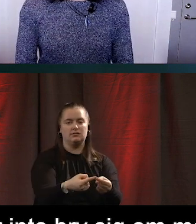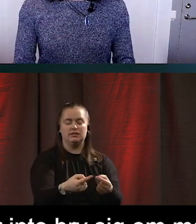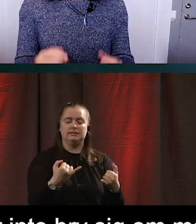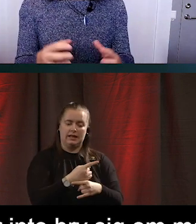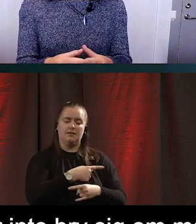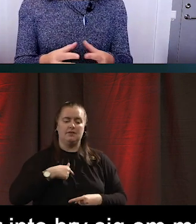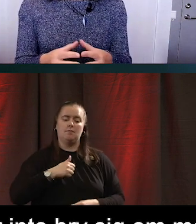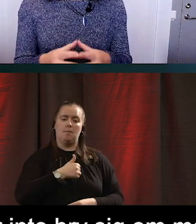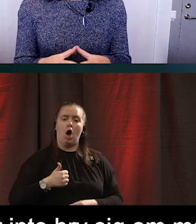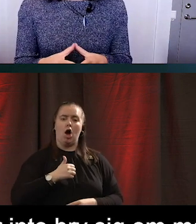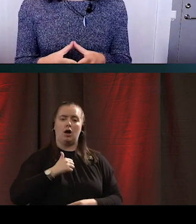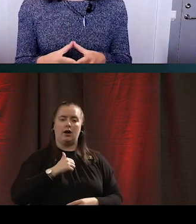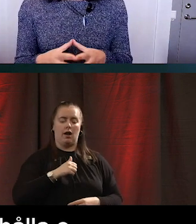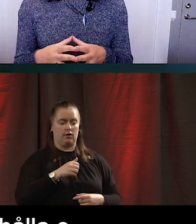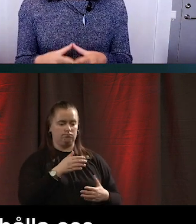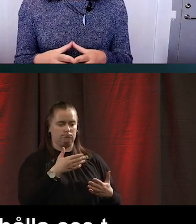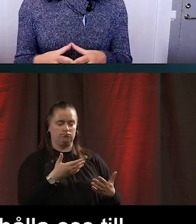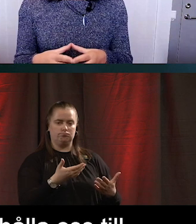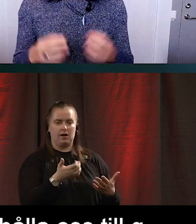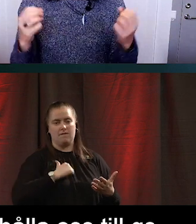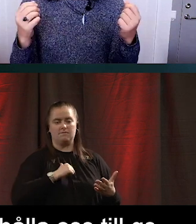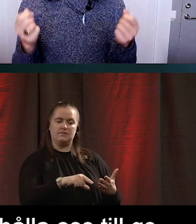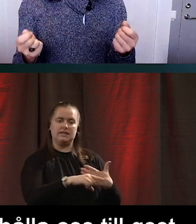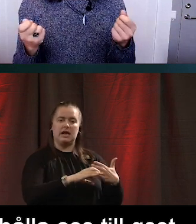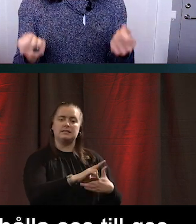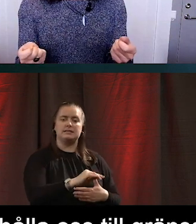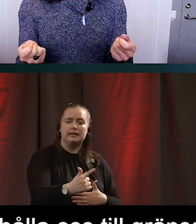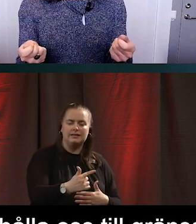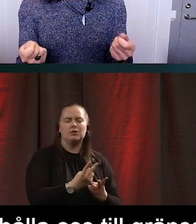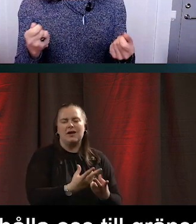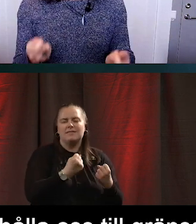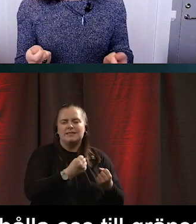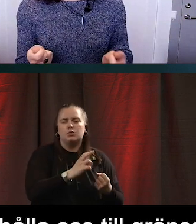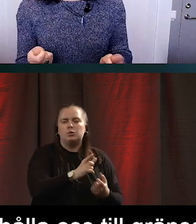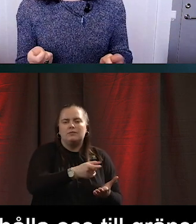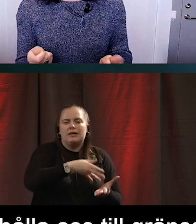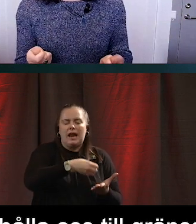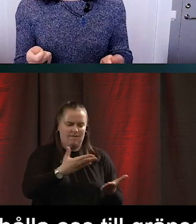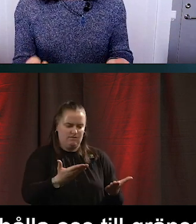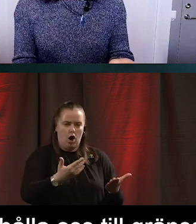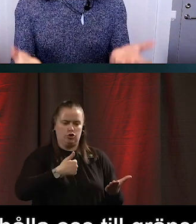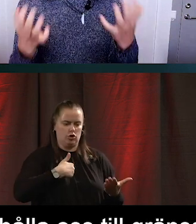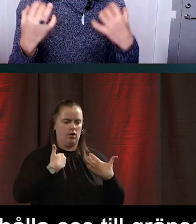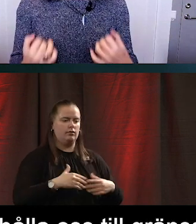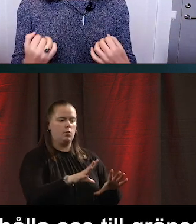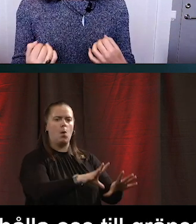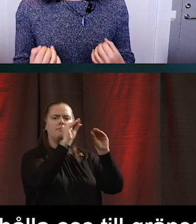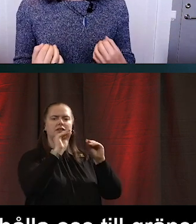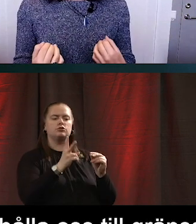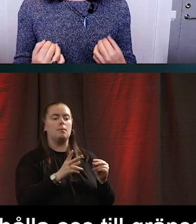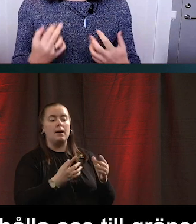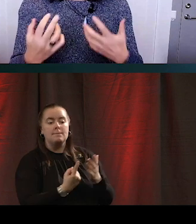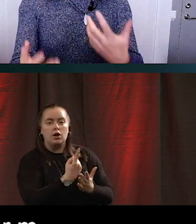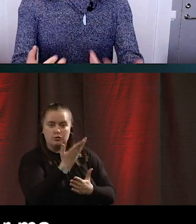gränssnittet. Och då blir det väldigt viktigt att utvärdera. Vad uppfattar man som möjligt att göra? Och hur ska